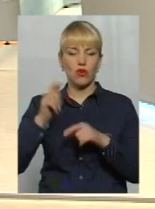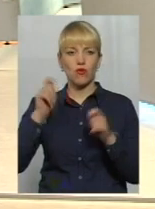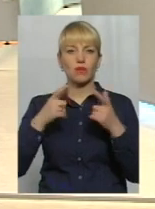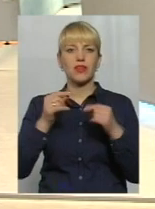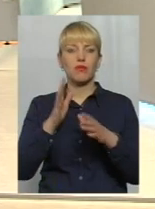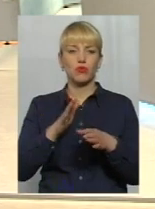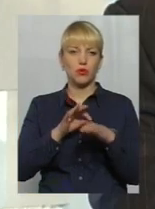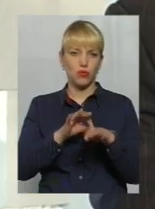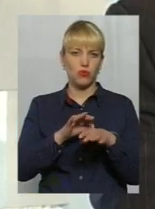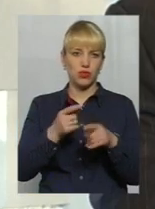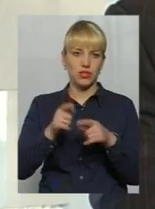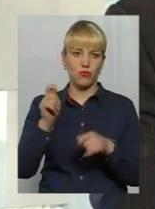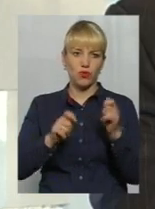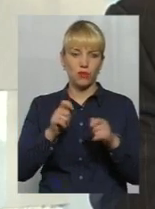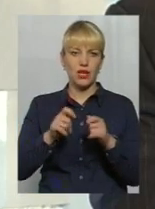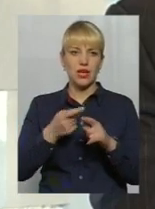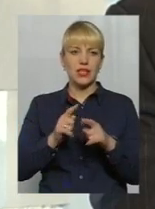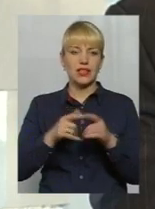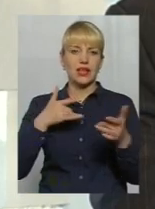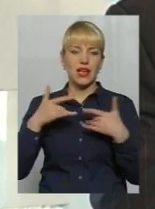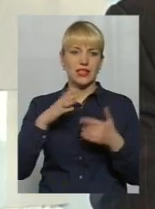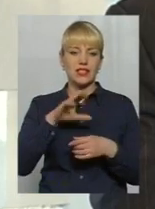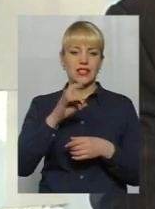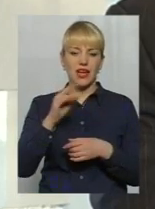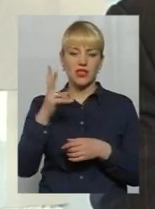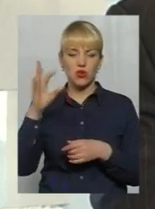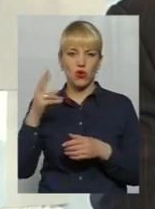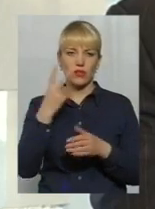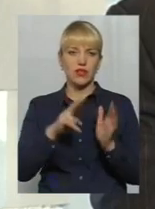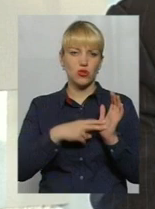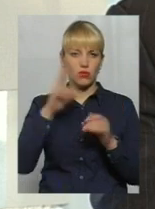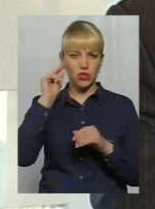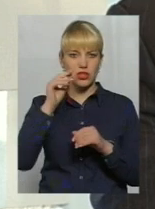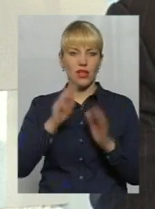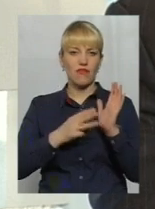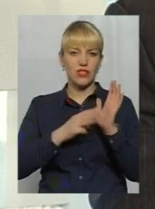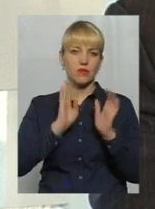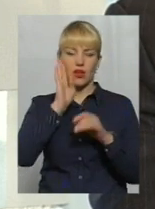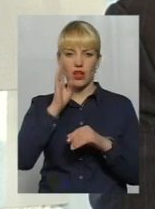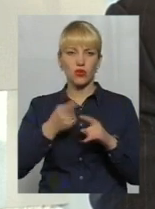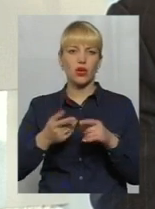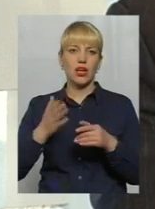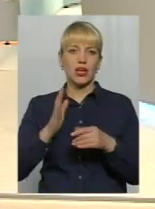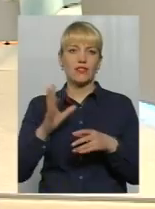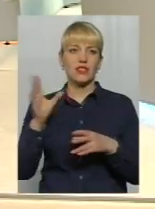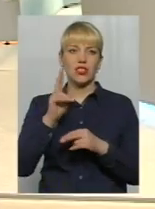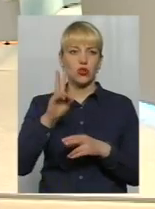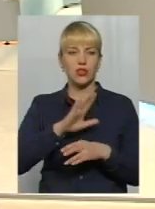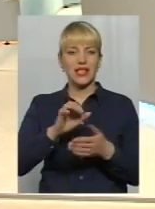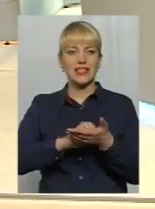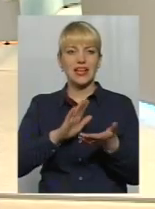проходитиме форум? Форум, де проходите в Театрі Сторицького з 27 числа в 8 годин ранку. Всі, хто ще не